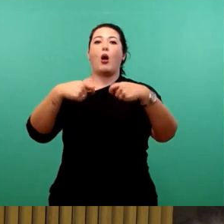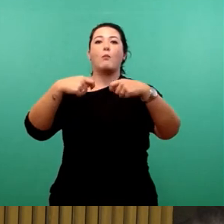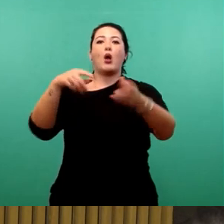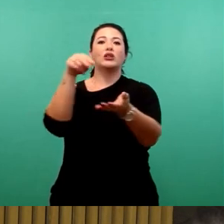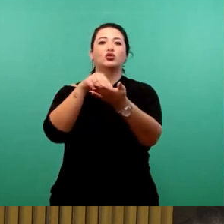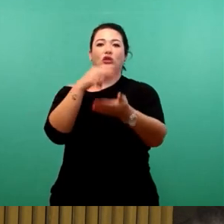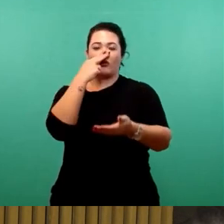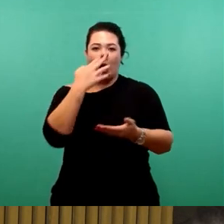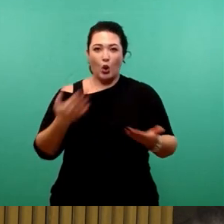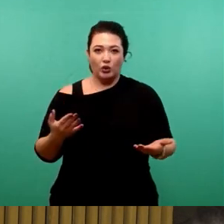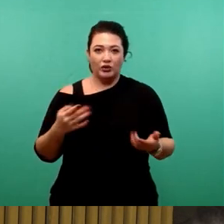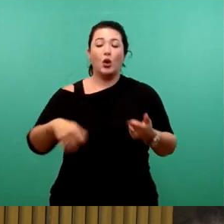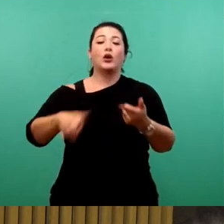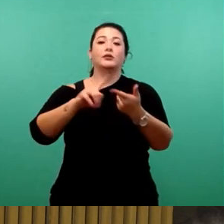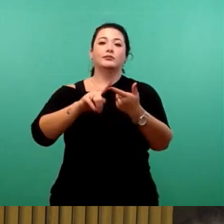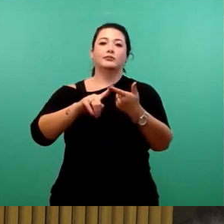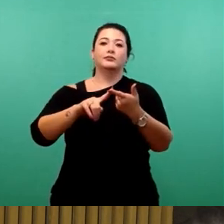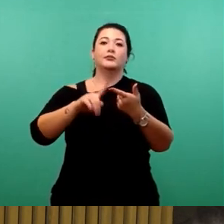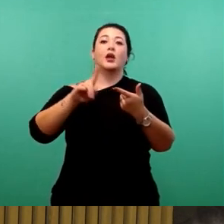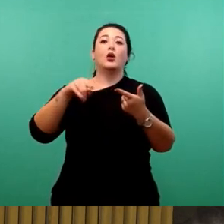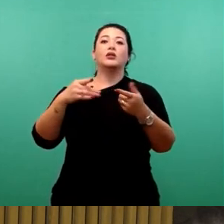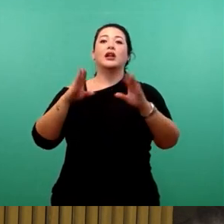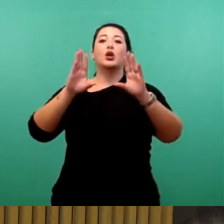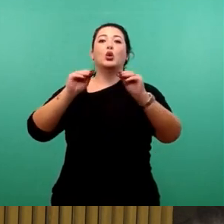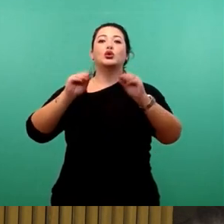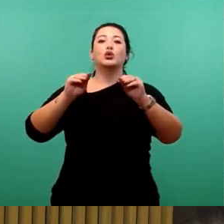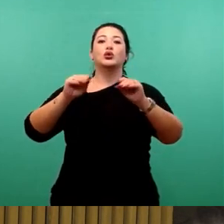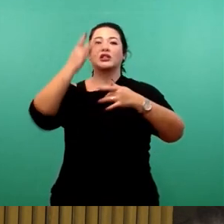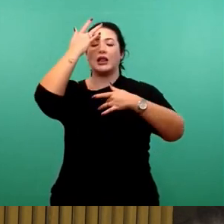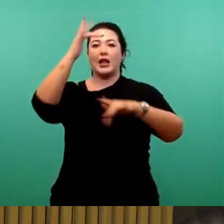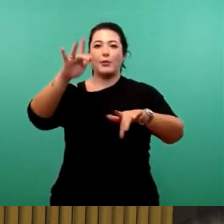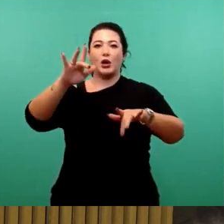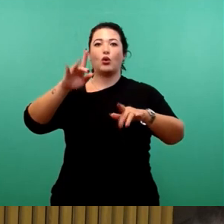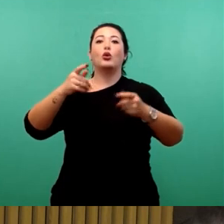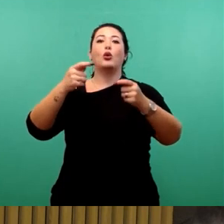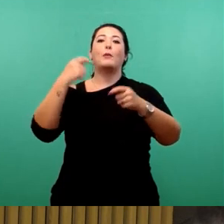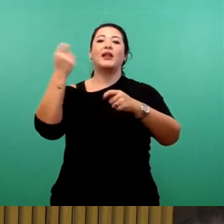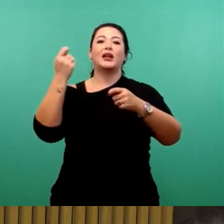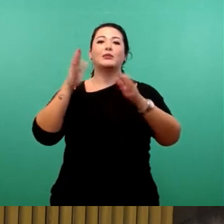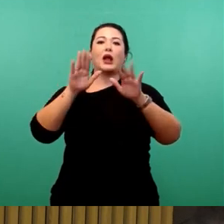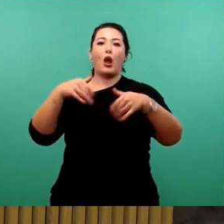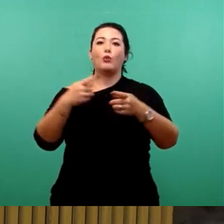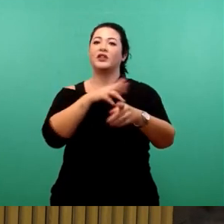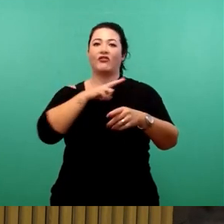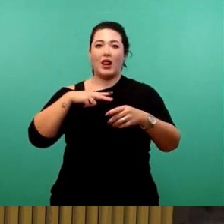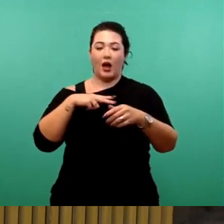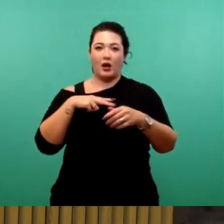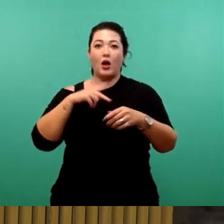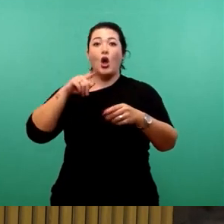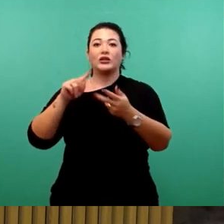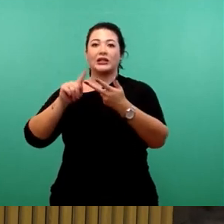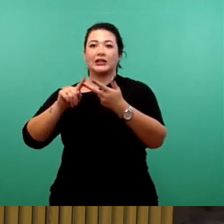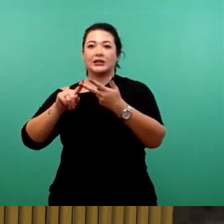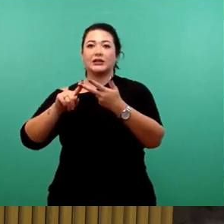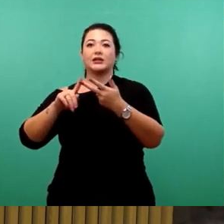Zweitens, bis wann liegt eine Nutzungsgenehmigung Betriebserlaubnis vor? Drittens, welche Sanierungsmaßnahmen sind kurzfristig